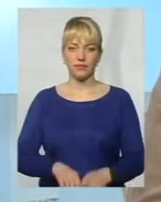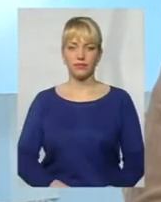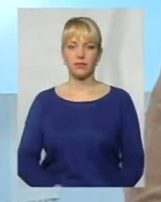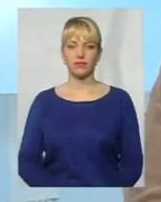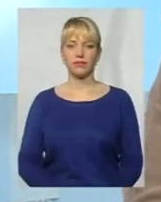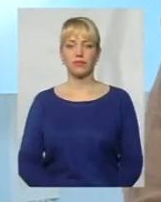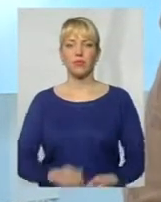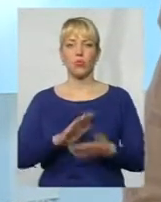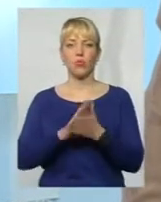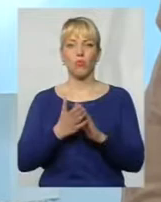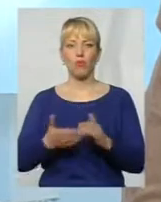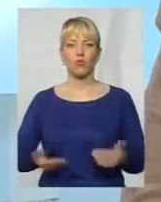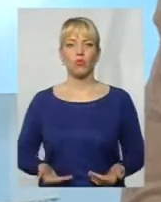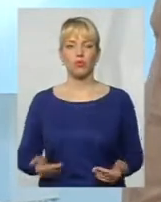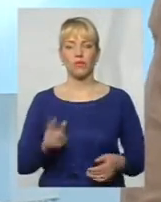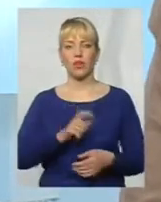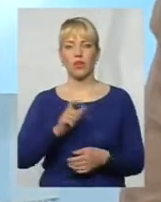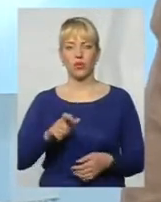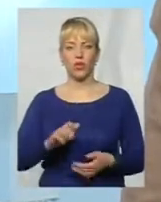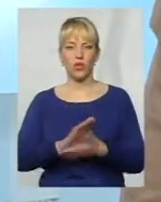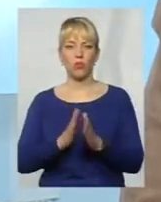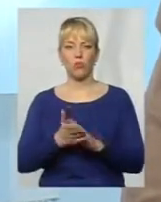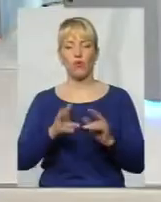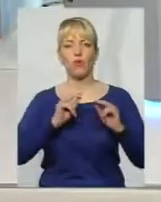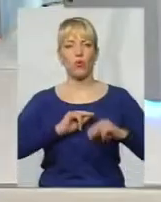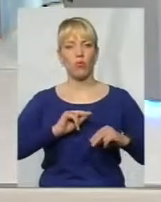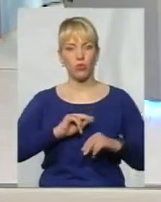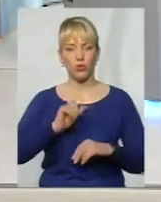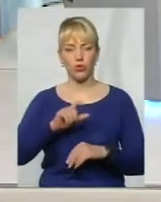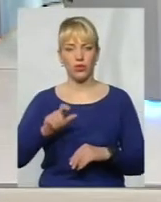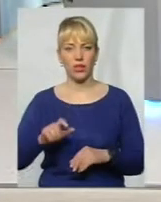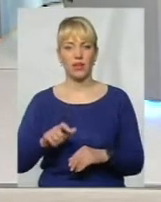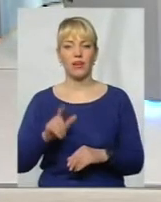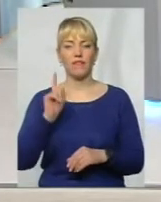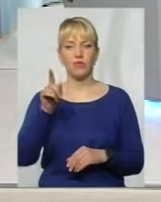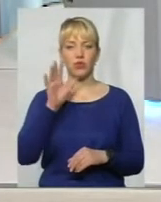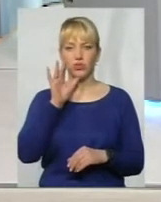умови проживання людей, умови роботи, а в той час